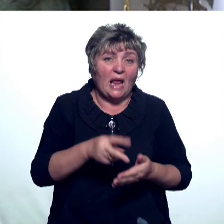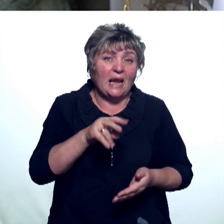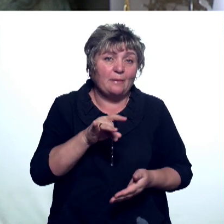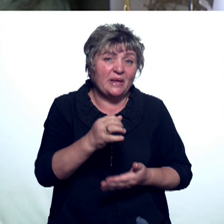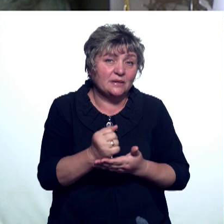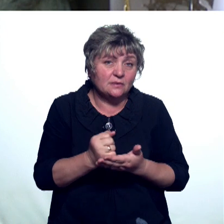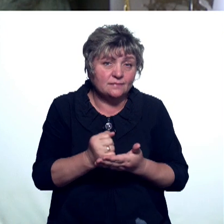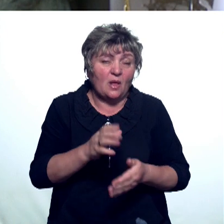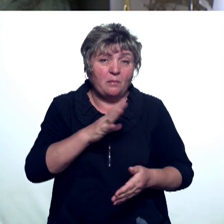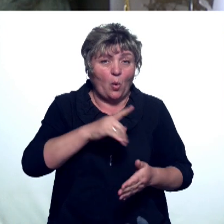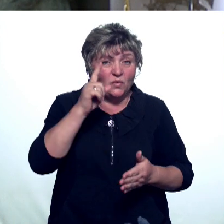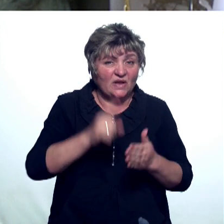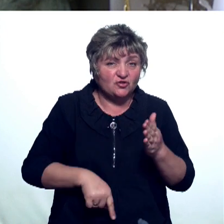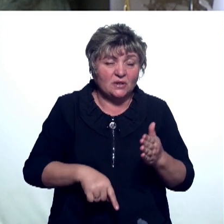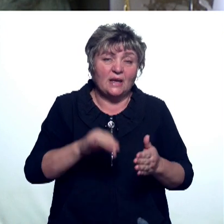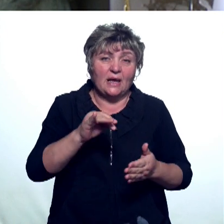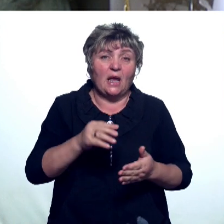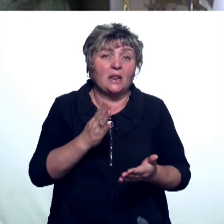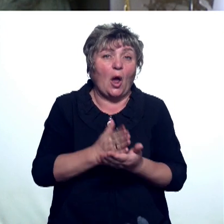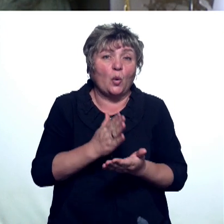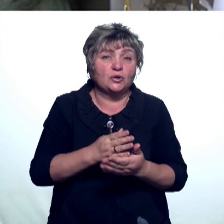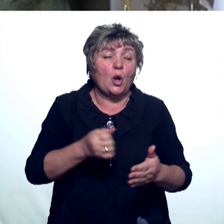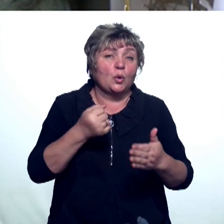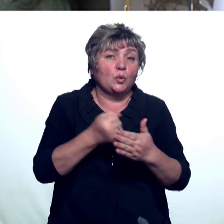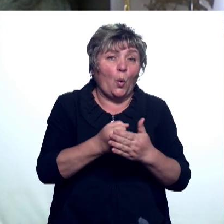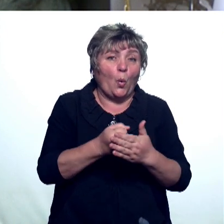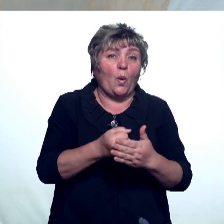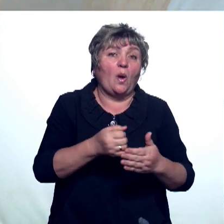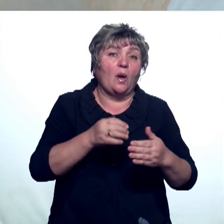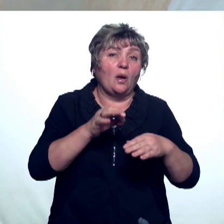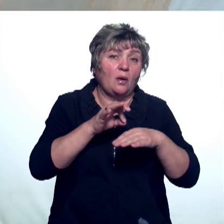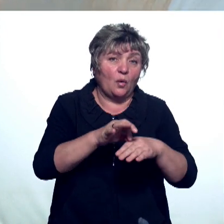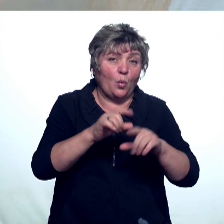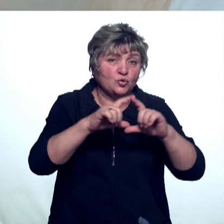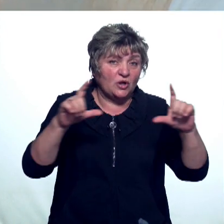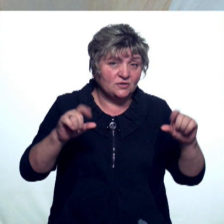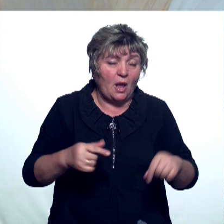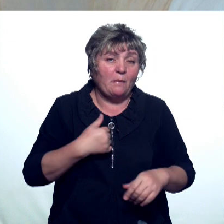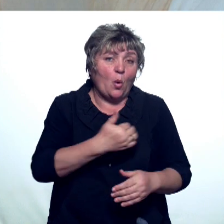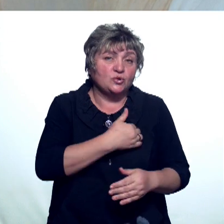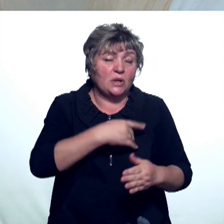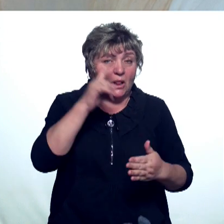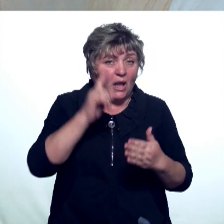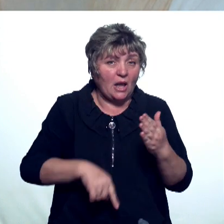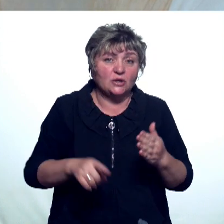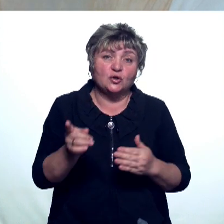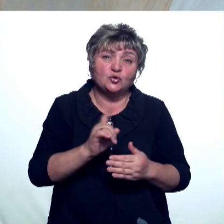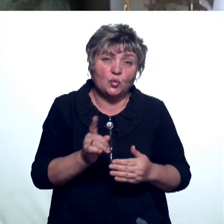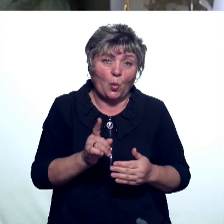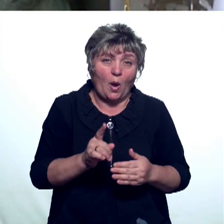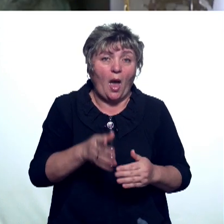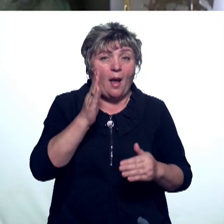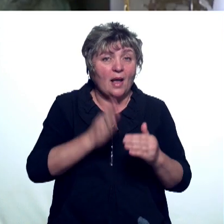утверждены и находятся на этапе доведения до учреждения. Мне очень хочется надеяться, что на